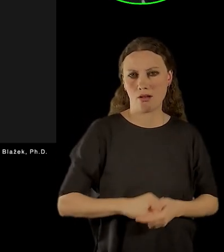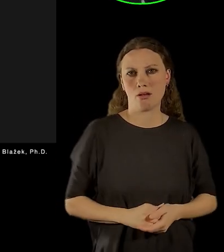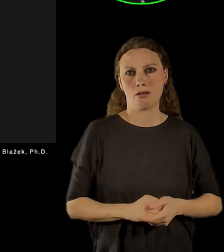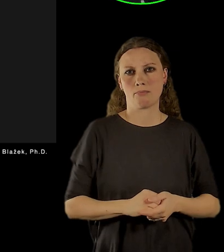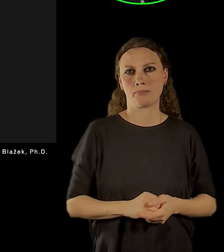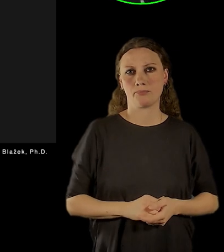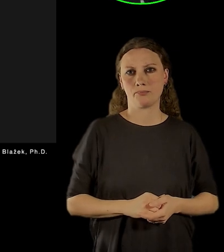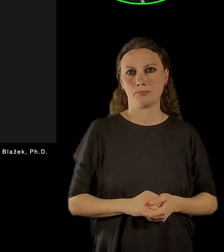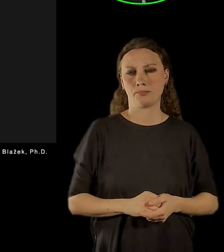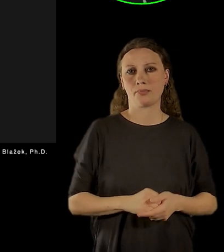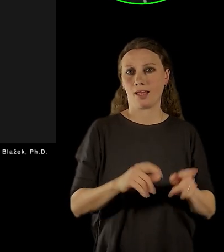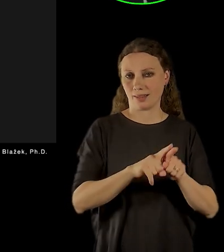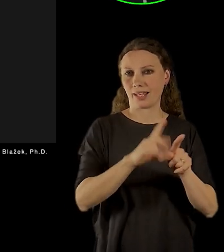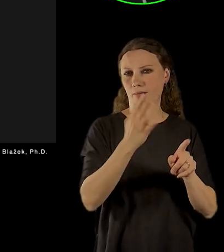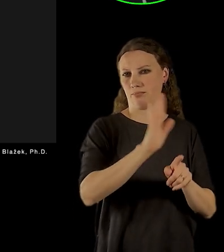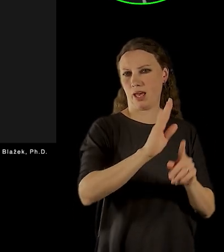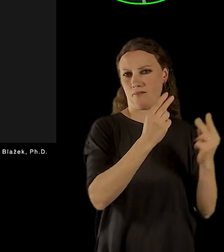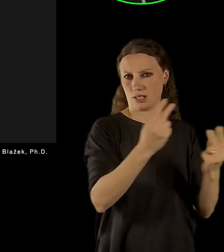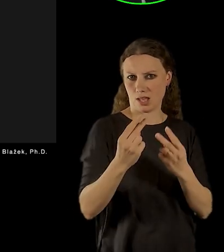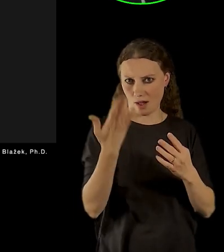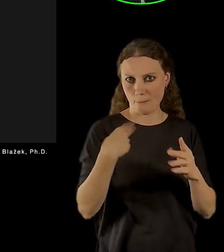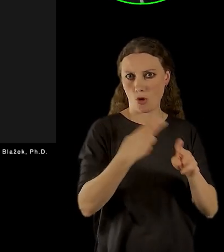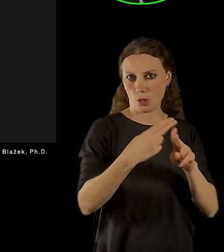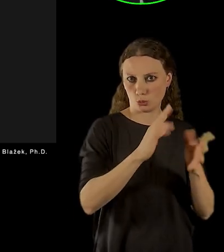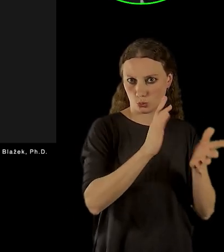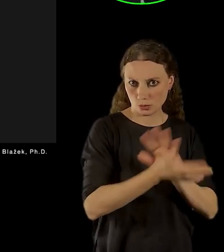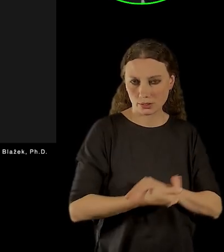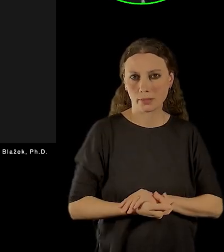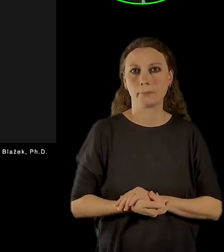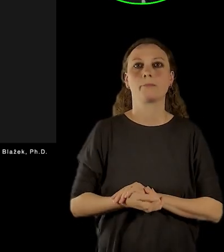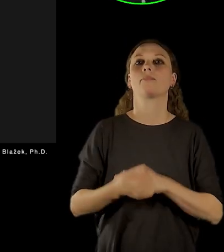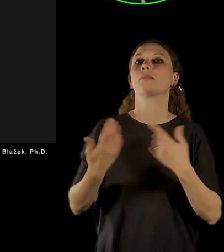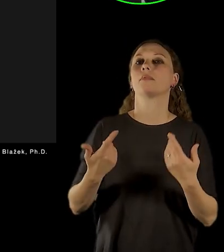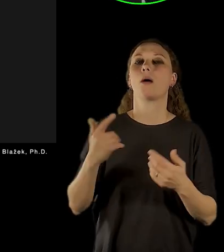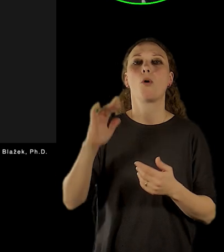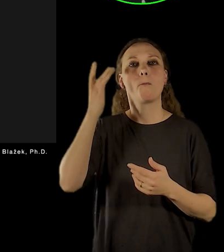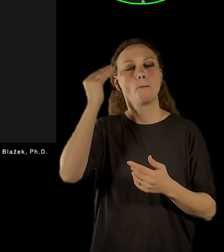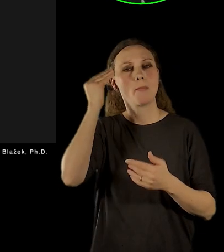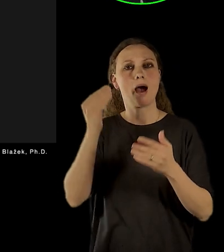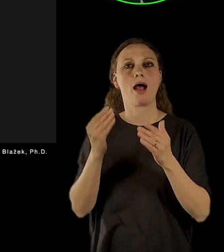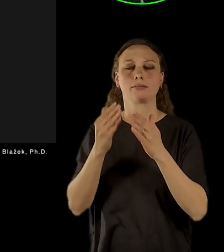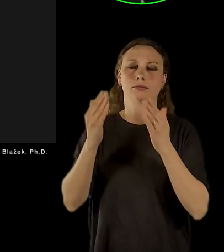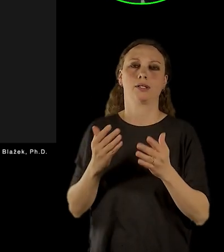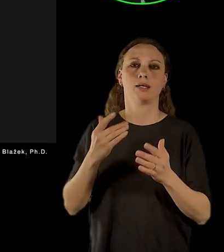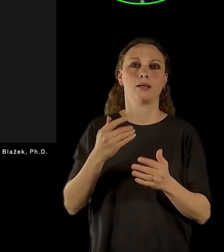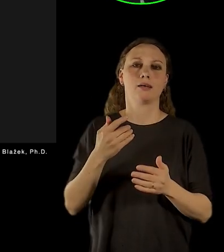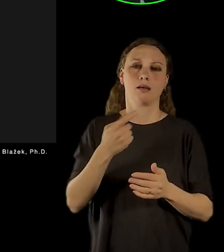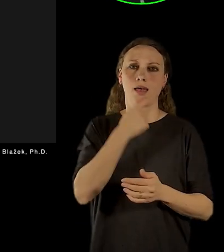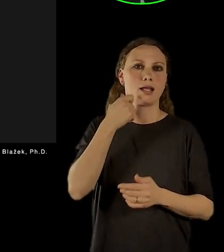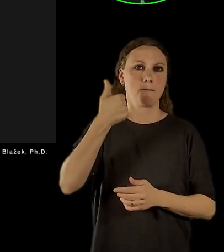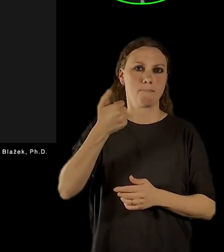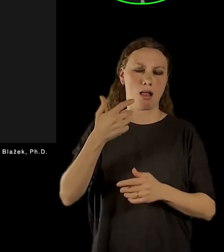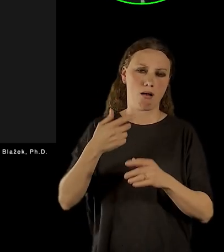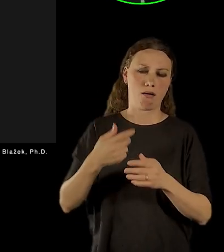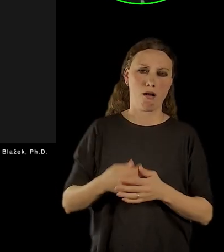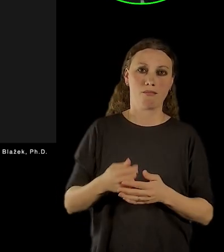rekonstruoval svoji expozici. Památník Tří odbojů nebo památník Jana Palacha jsem měl příležit to sám dělat. Takže to